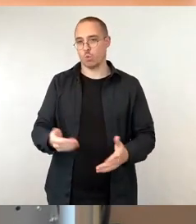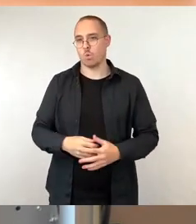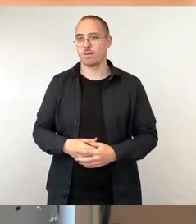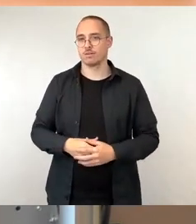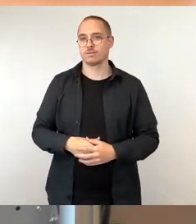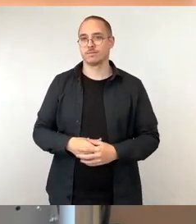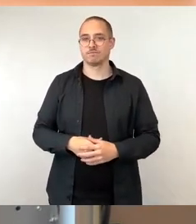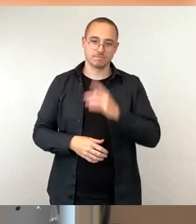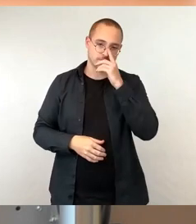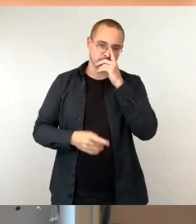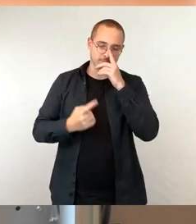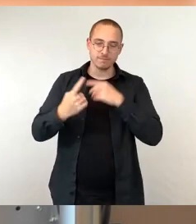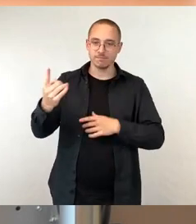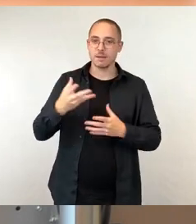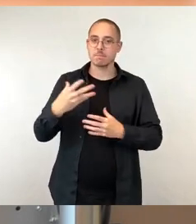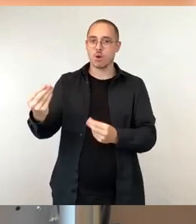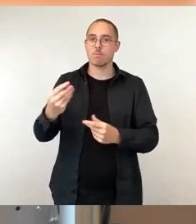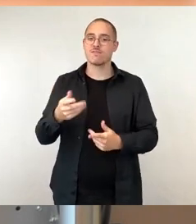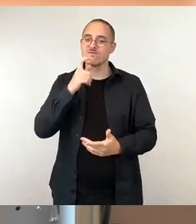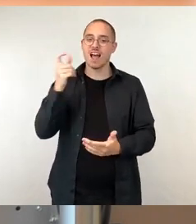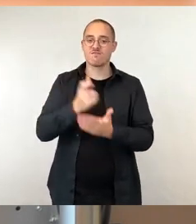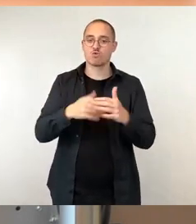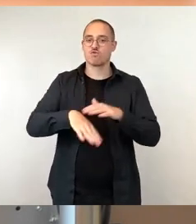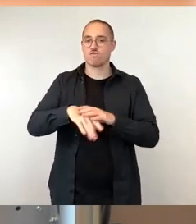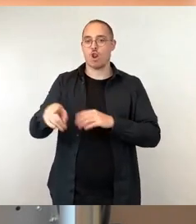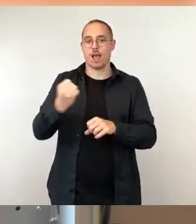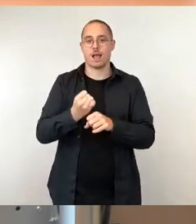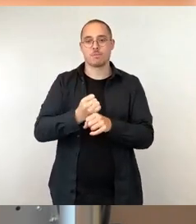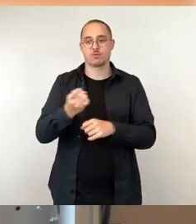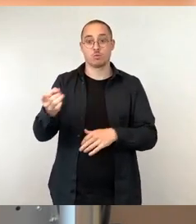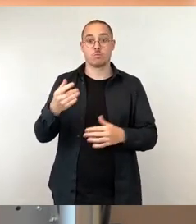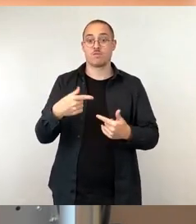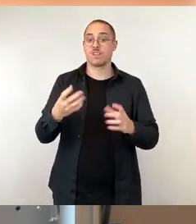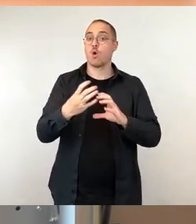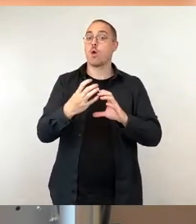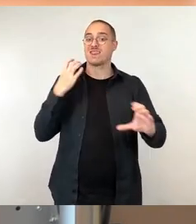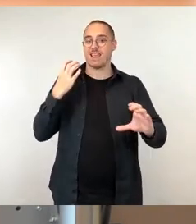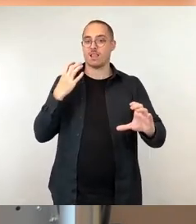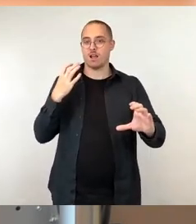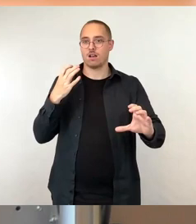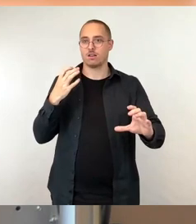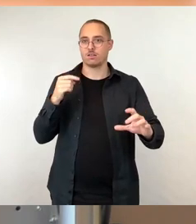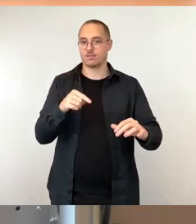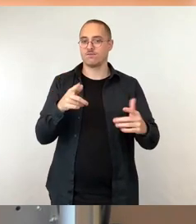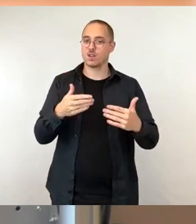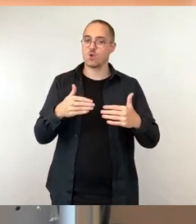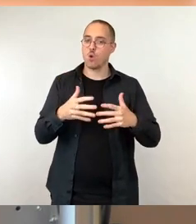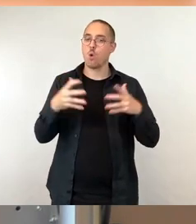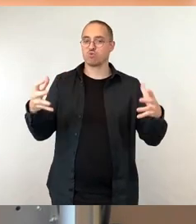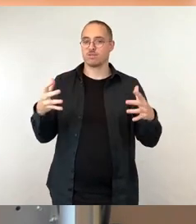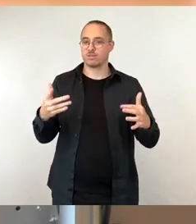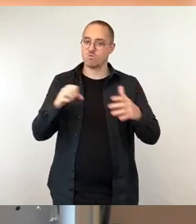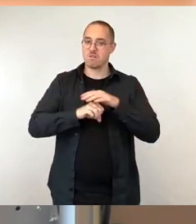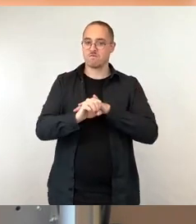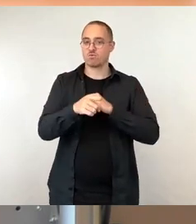Container als große Unterkünfte noch stehen, sollten wir diese Gelegenheit nutzen. Denn wir